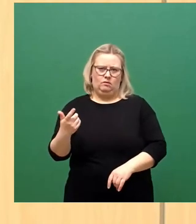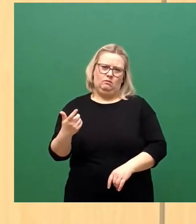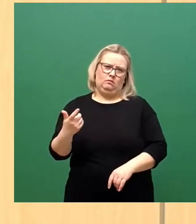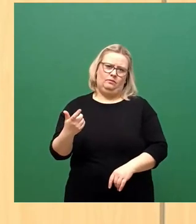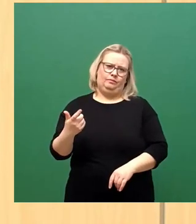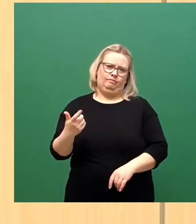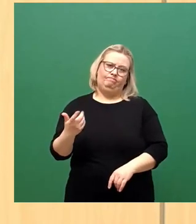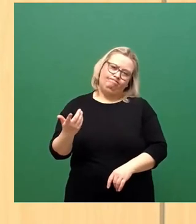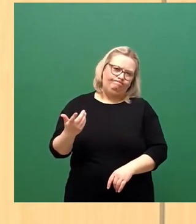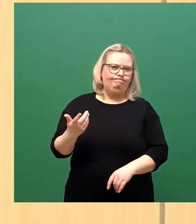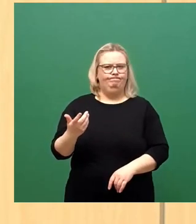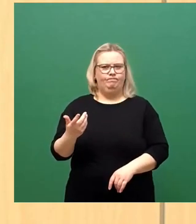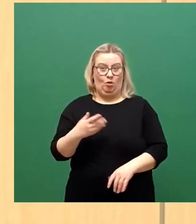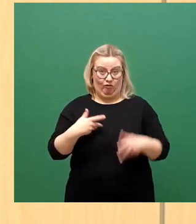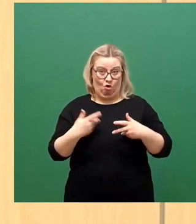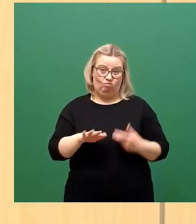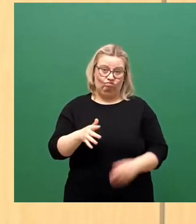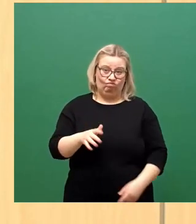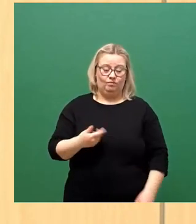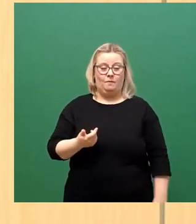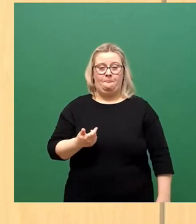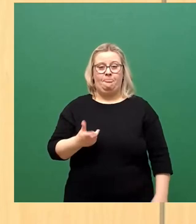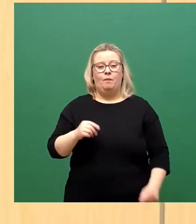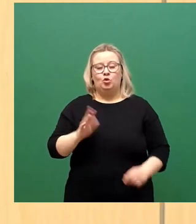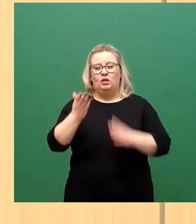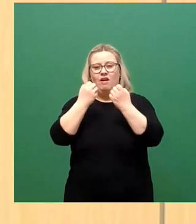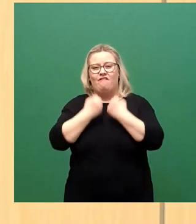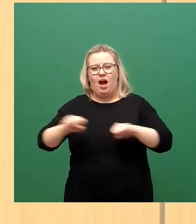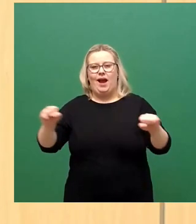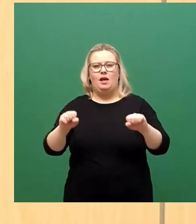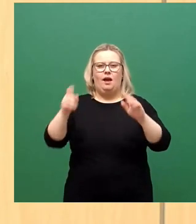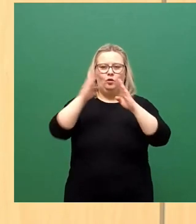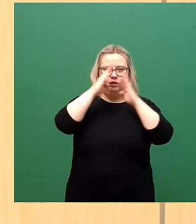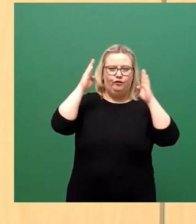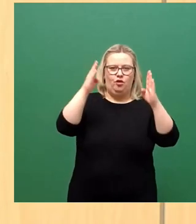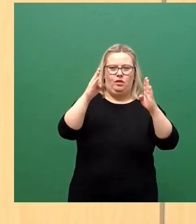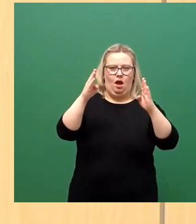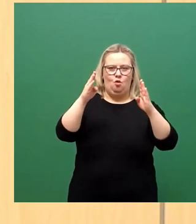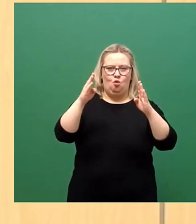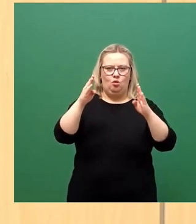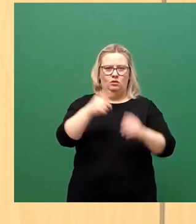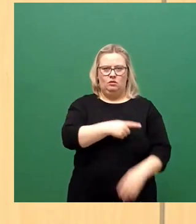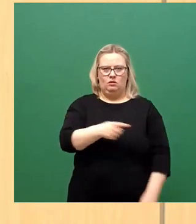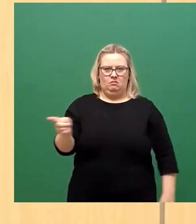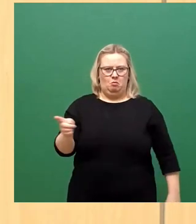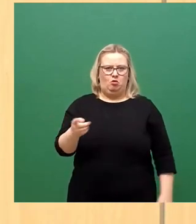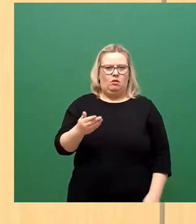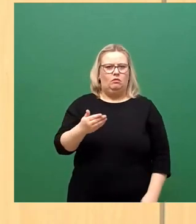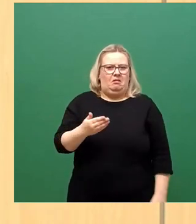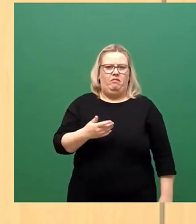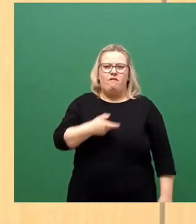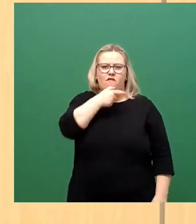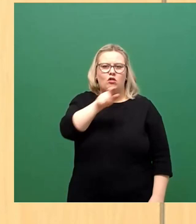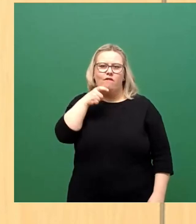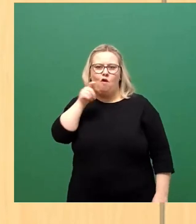dahingestellt. Freiheit und Vertrauen sind für Sie alle offenbar Fremdworte. Wir als